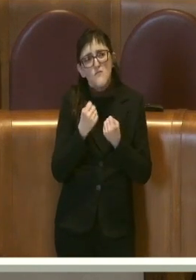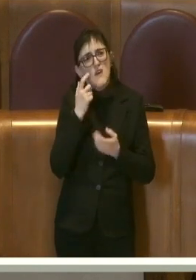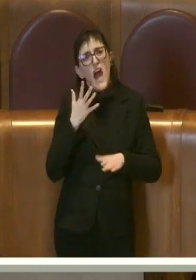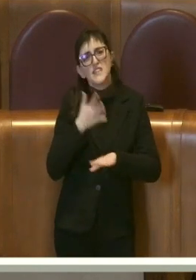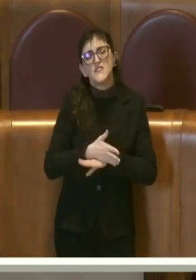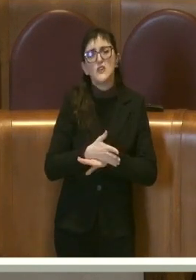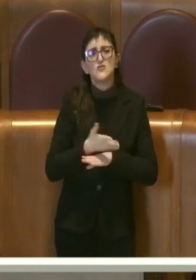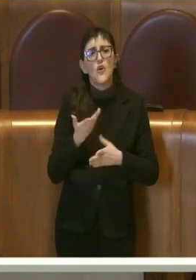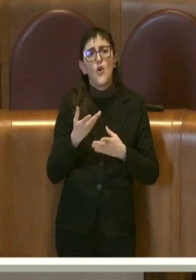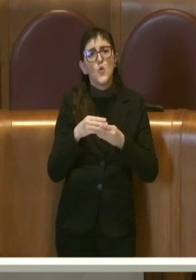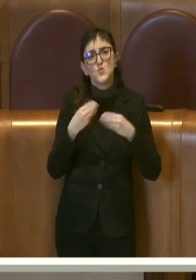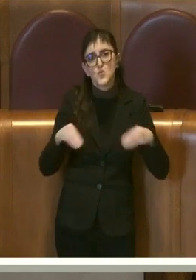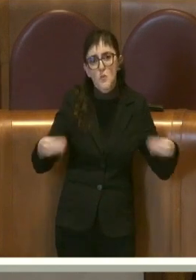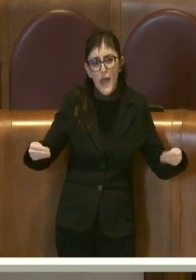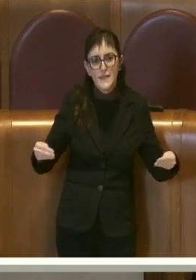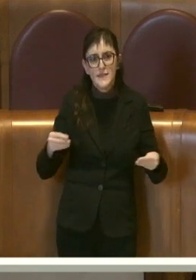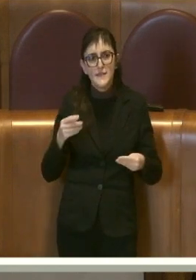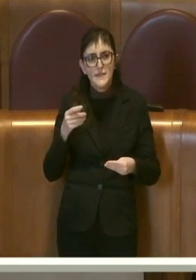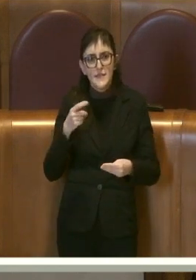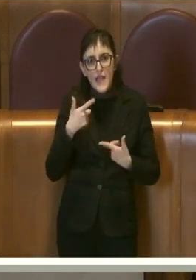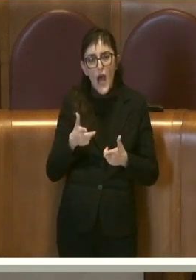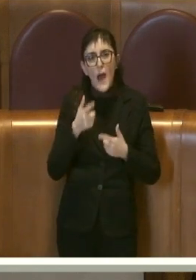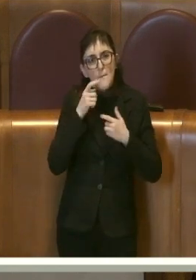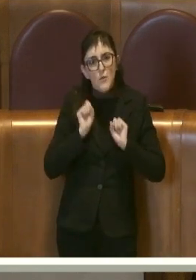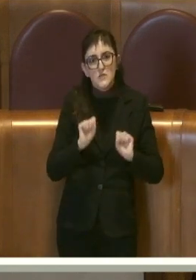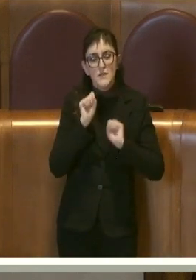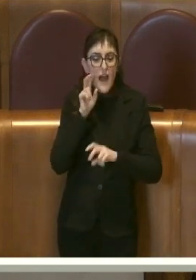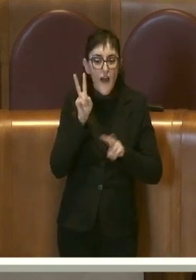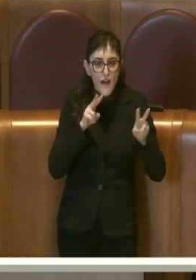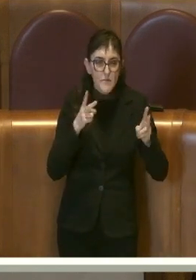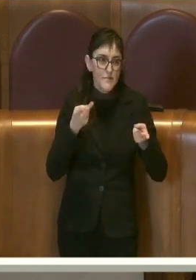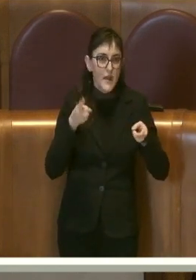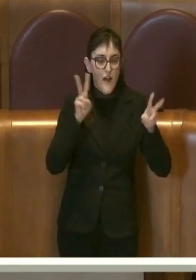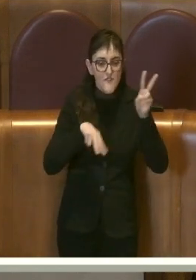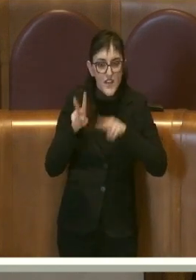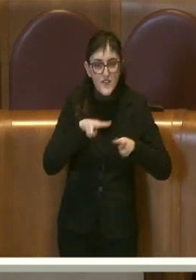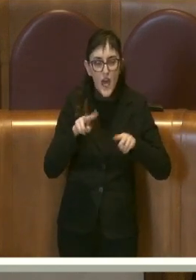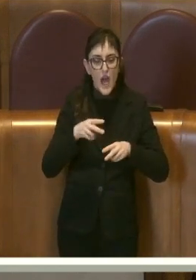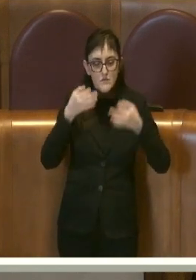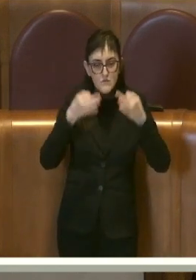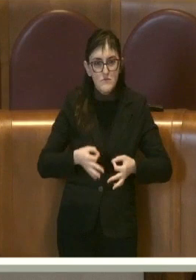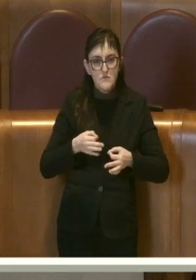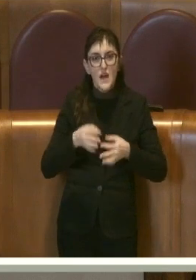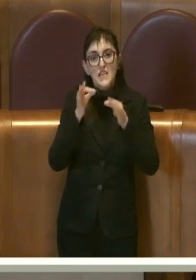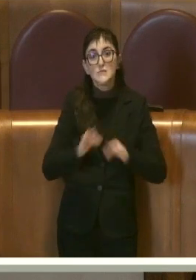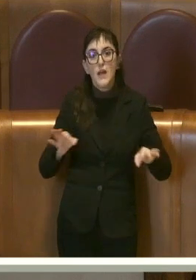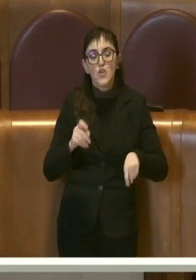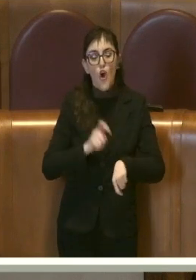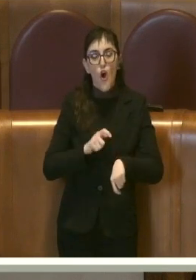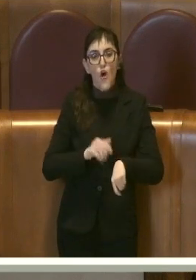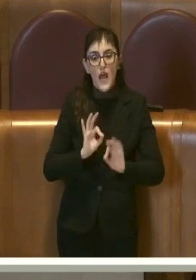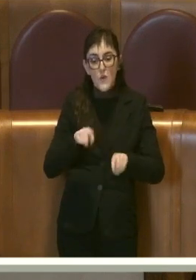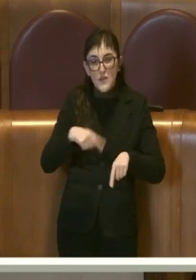frequenti che possano permettere di verificare il rispetto degli orari da parte degli esercizi commerciali dove sono